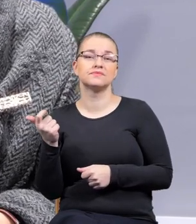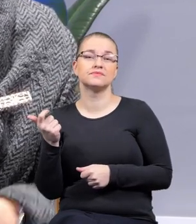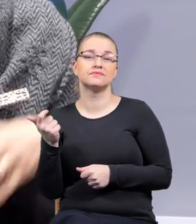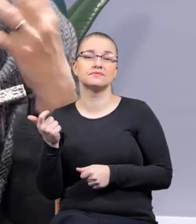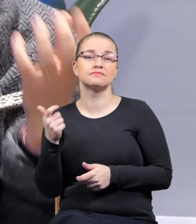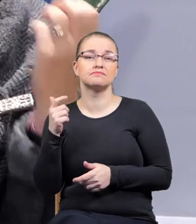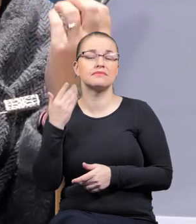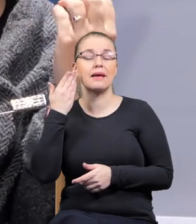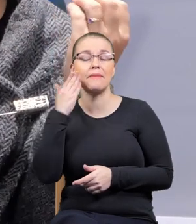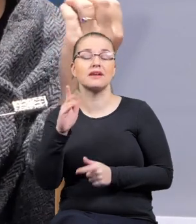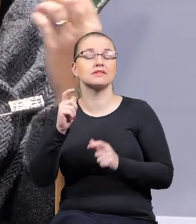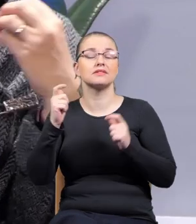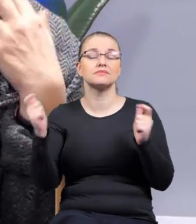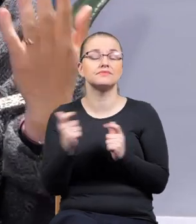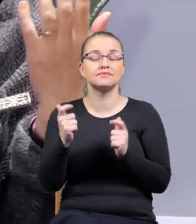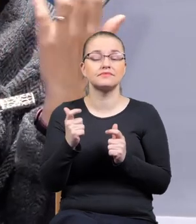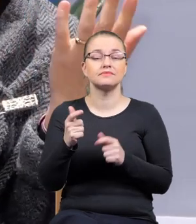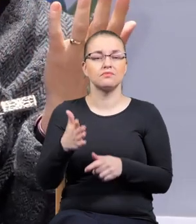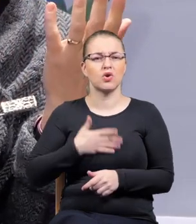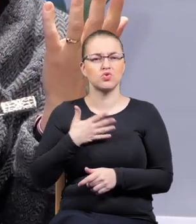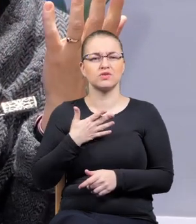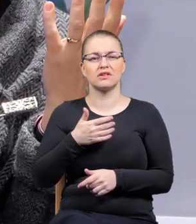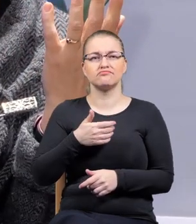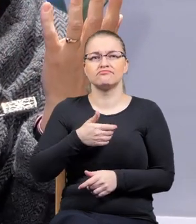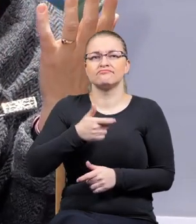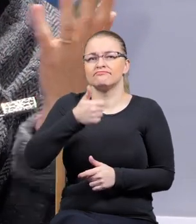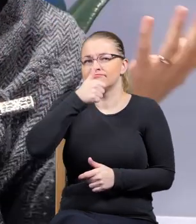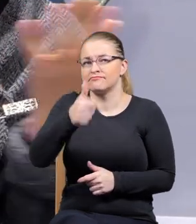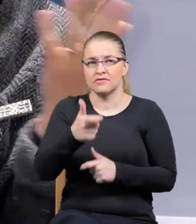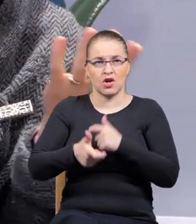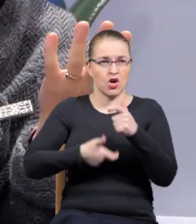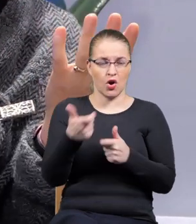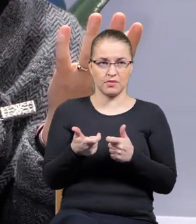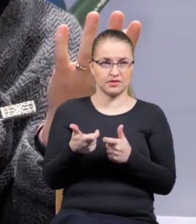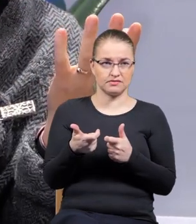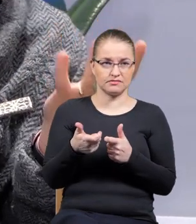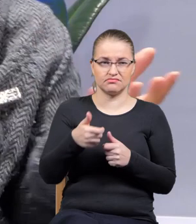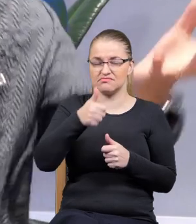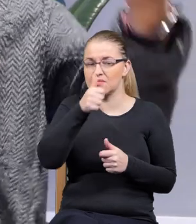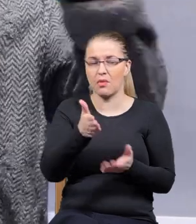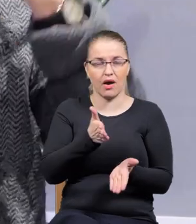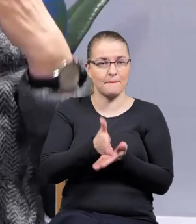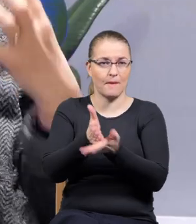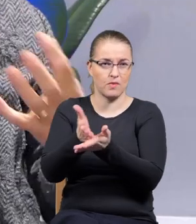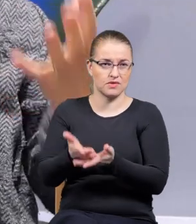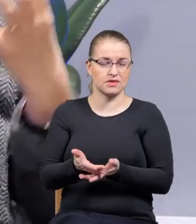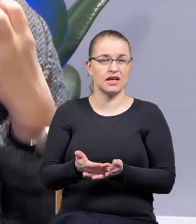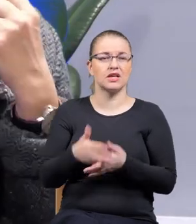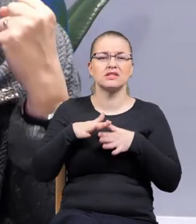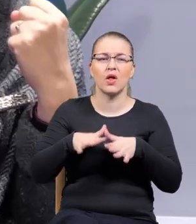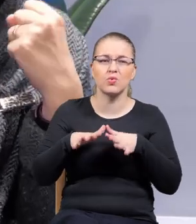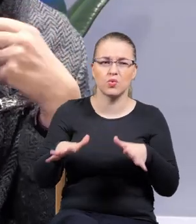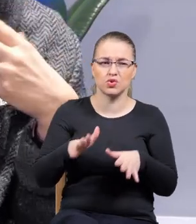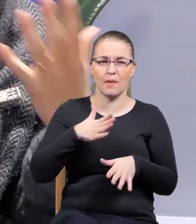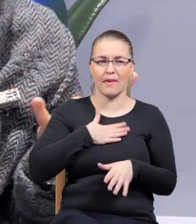co jest chyba najbardziej niebezpieczne, właśnie takie poczucie bezsilności, że nic nie można z tym zrobić, że jest się przeładowanym tymi